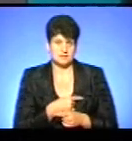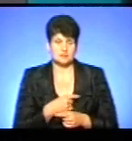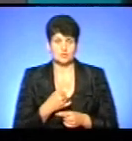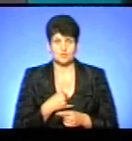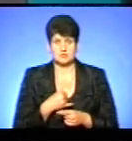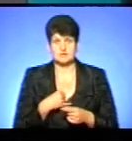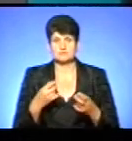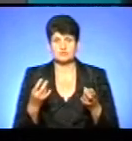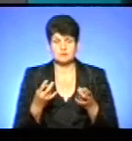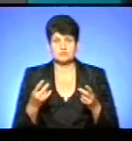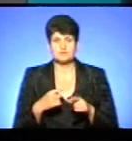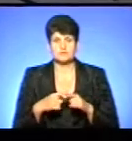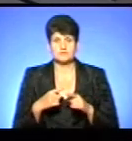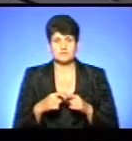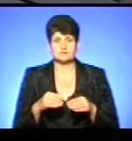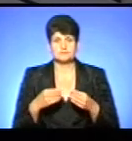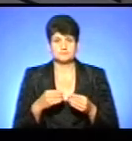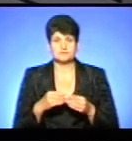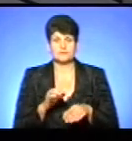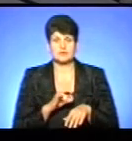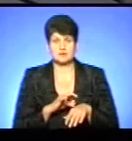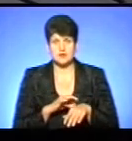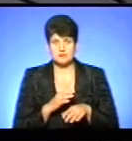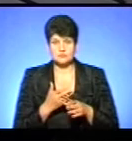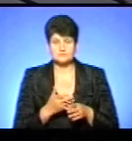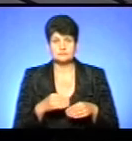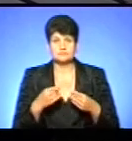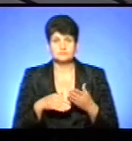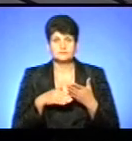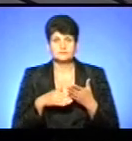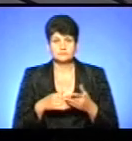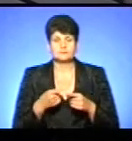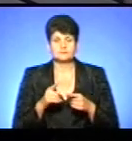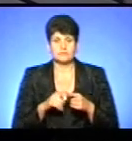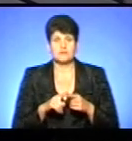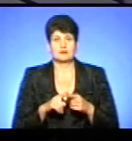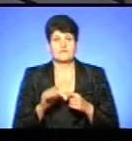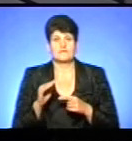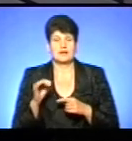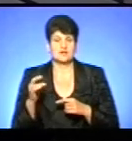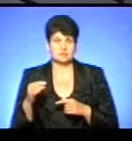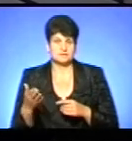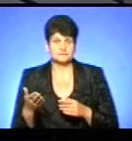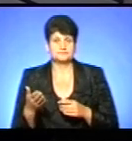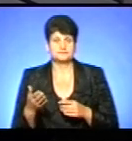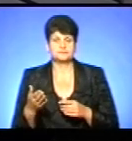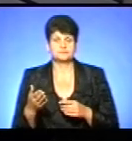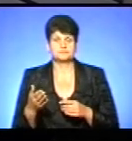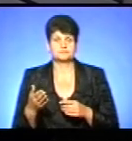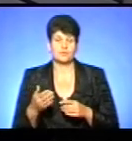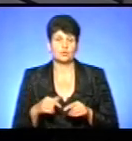телемедицина для того, щоб не швидше поставити діагноз, надати пацієнту допомогу. Це якраз для Фершера потрібно буде і так далі. Тобто,